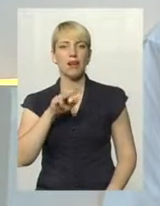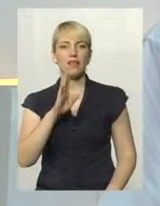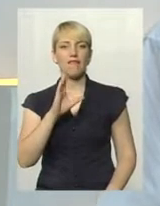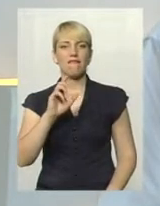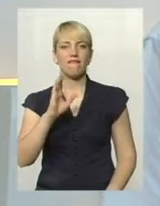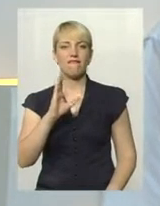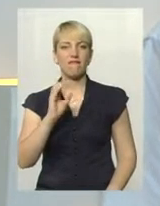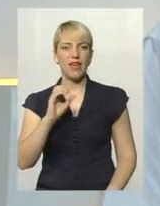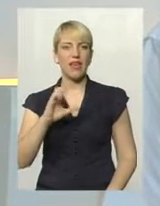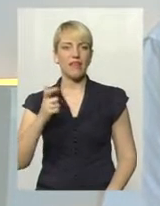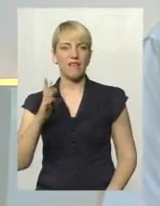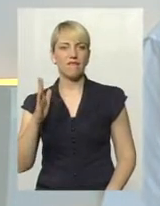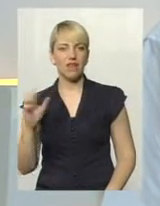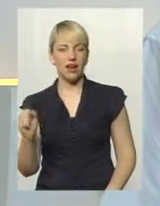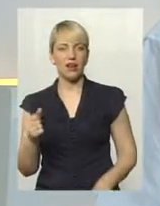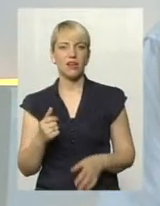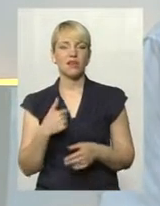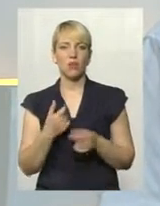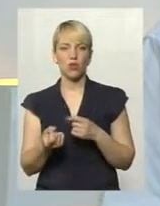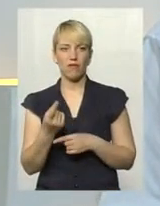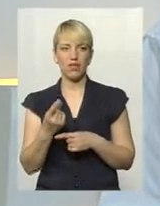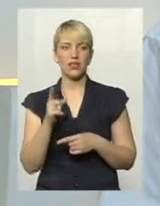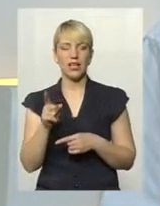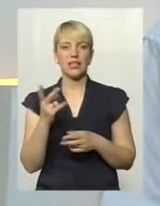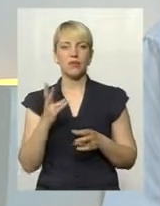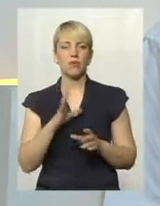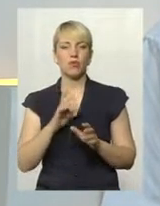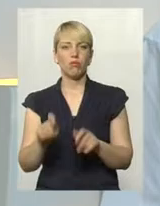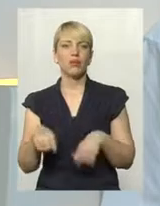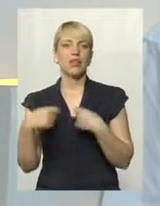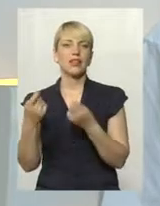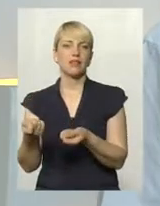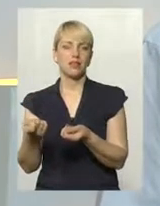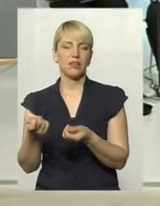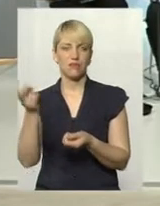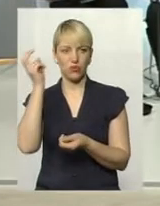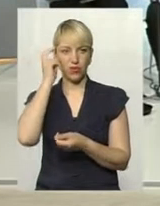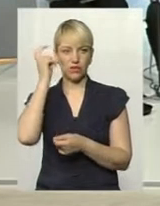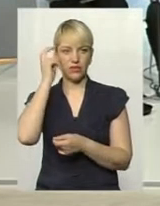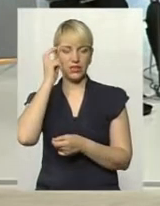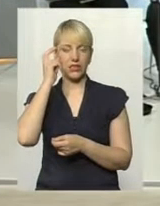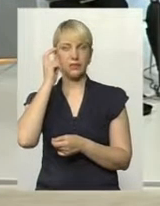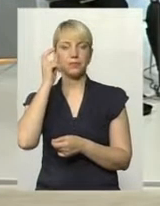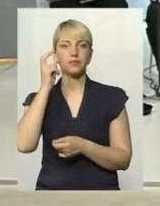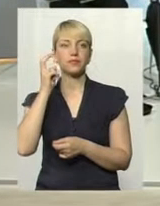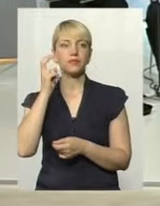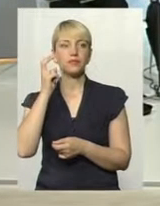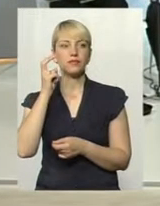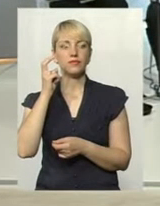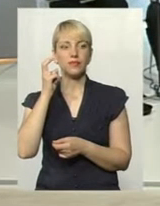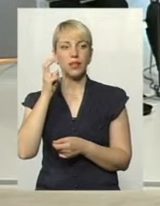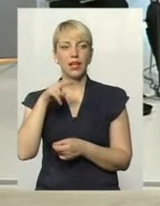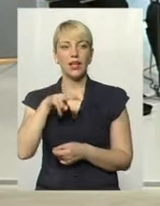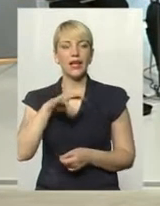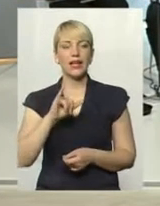'явилася за весь час, і то їй довелося передати, будемо говорити, в Київський, зараз він називається